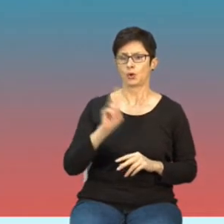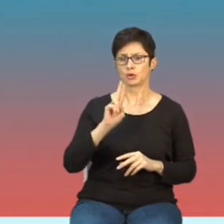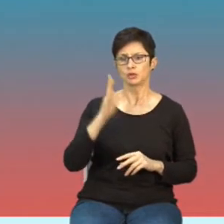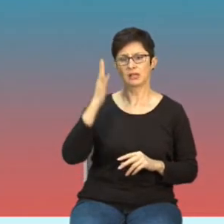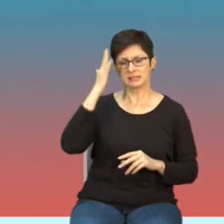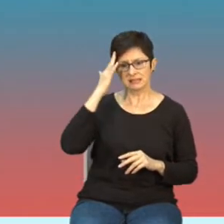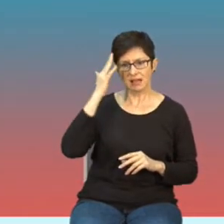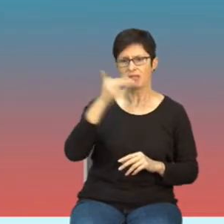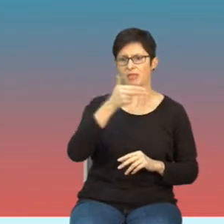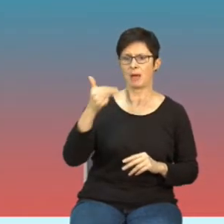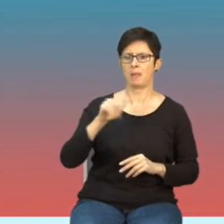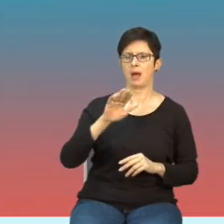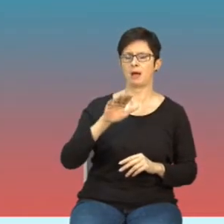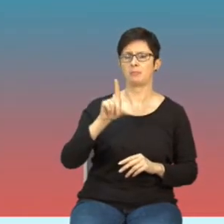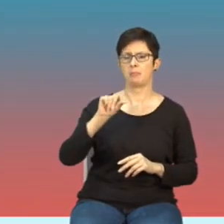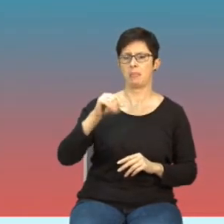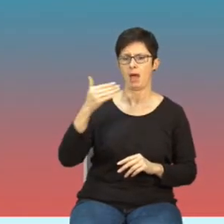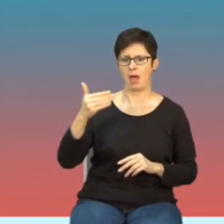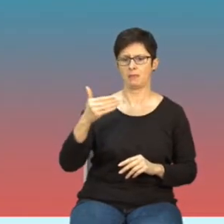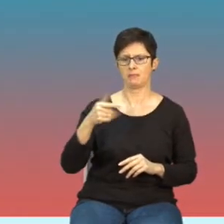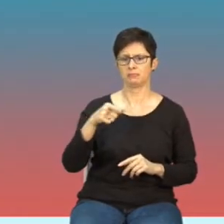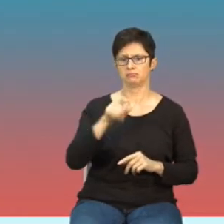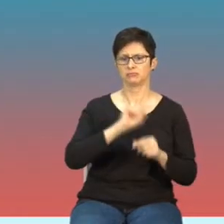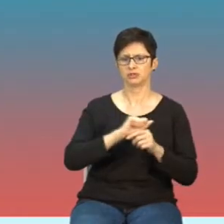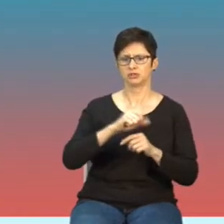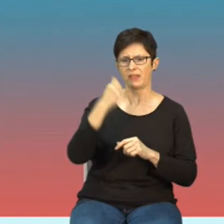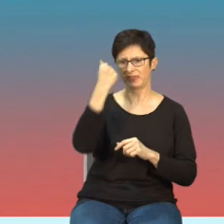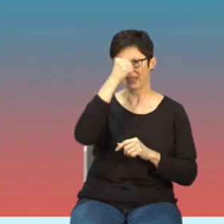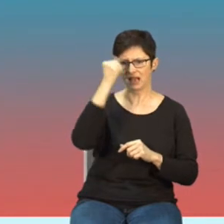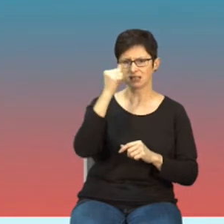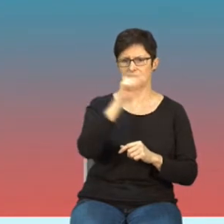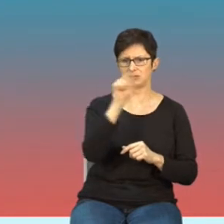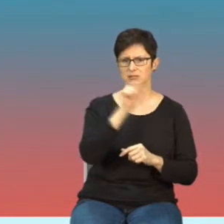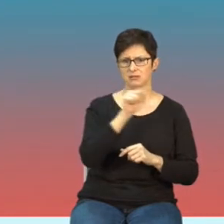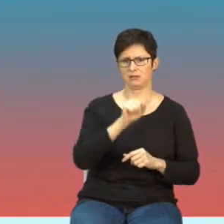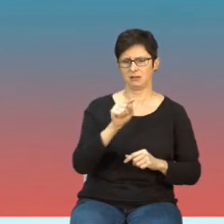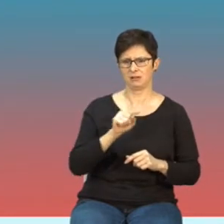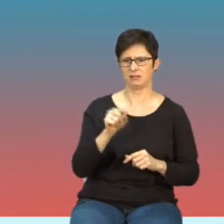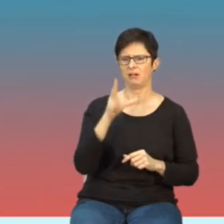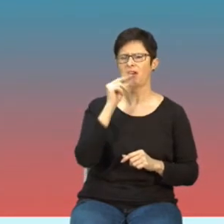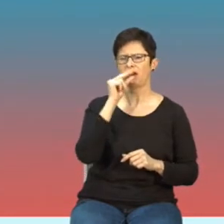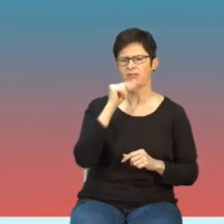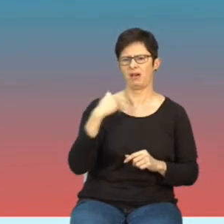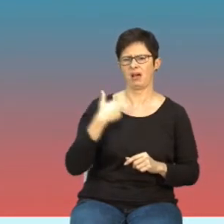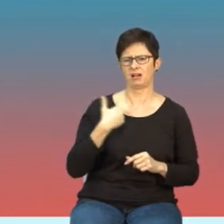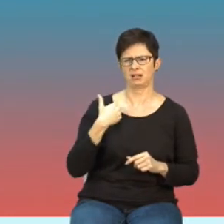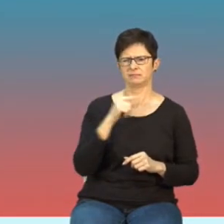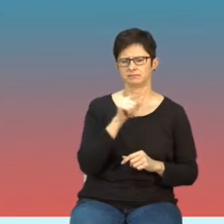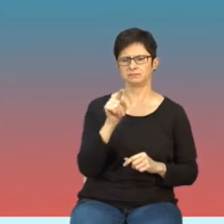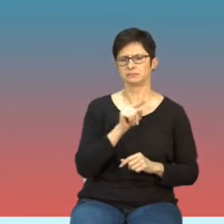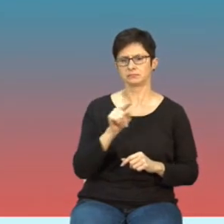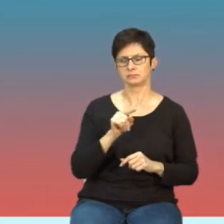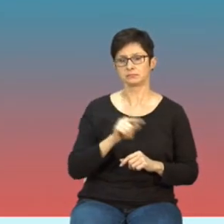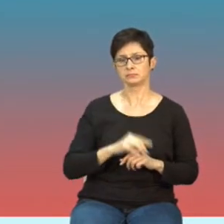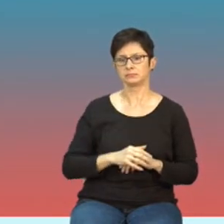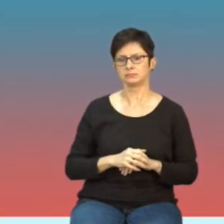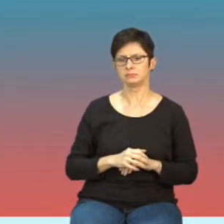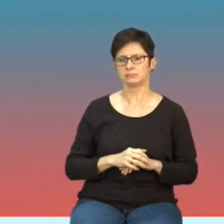polach elektromagnetycznych jak przeczytam te nazwiska to powinni klęknąć. Blackman Blank Carpenter